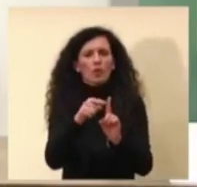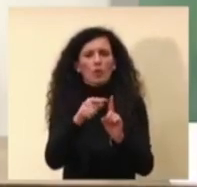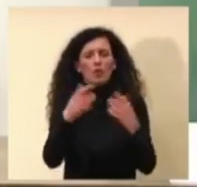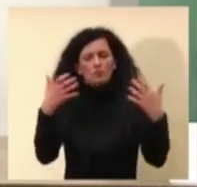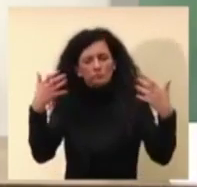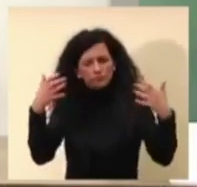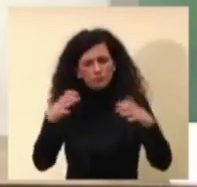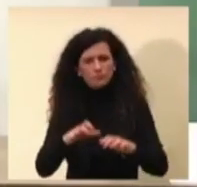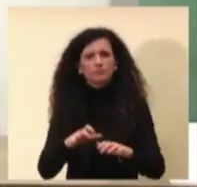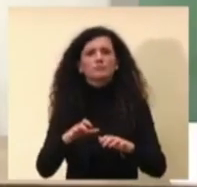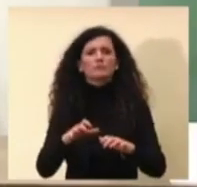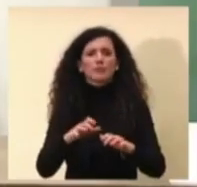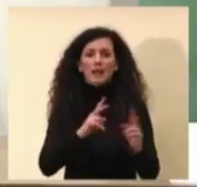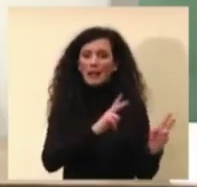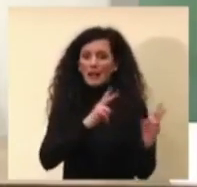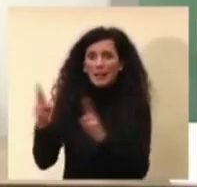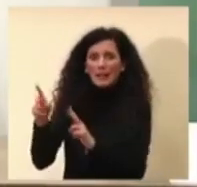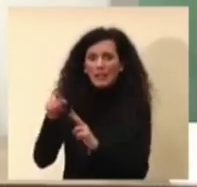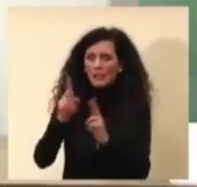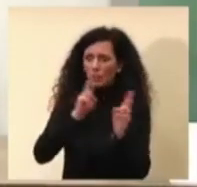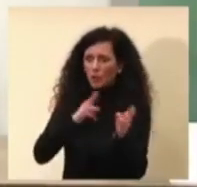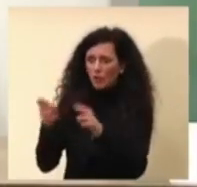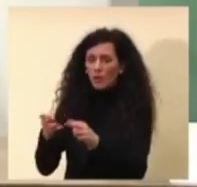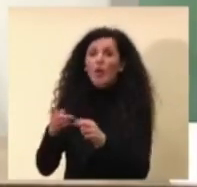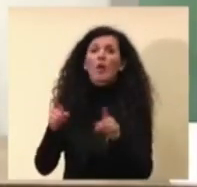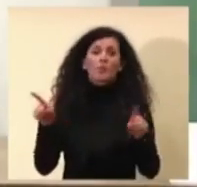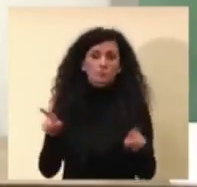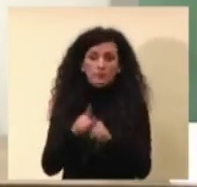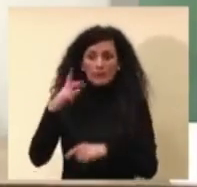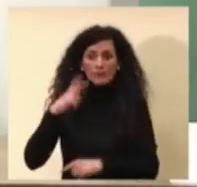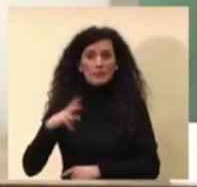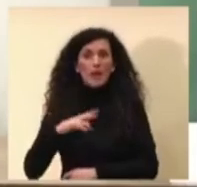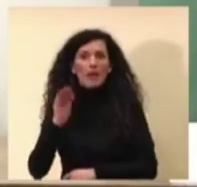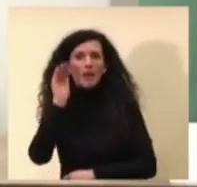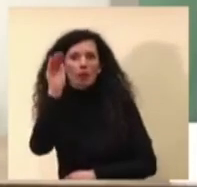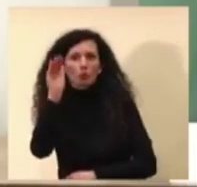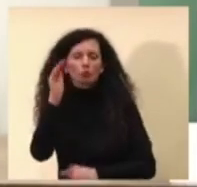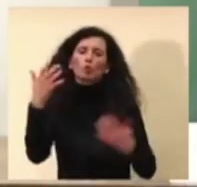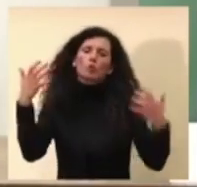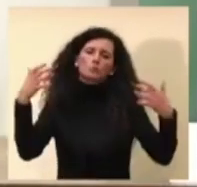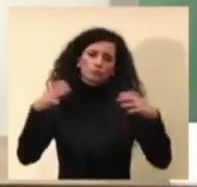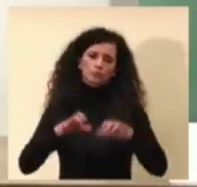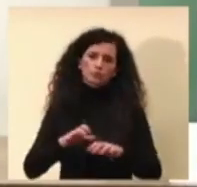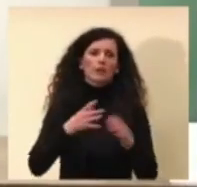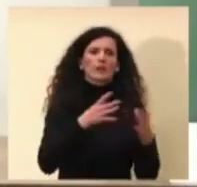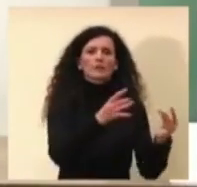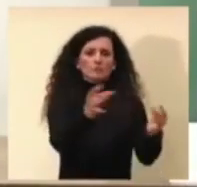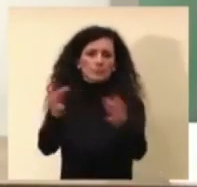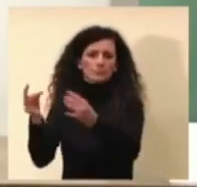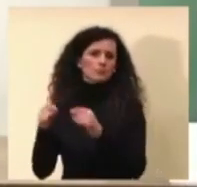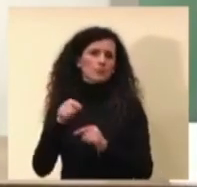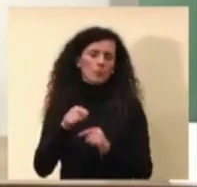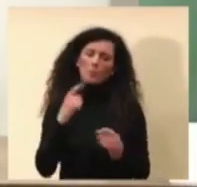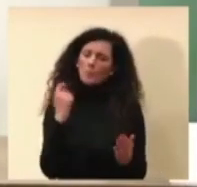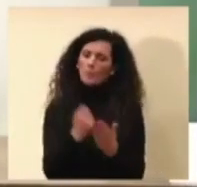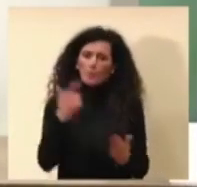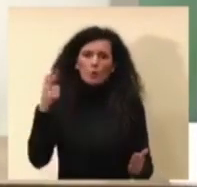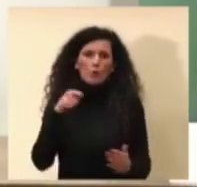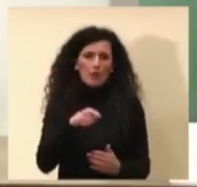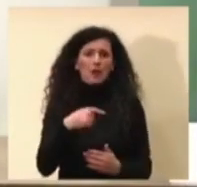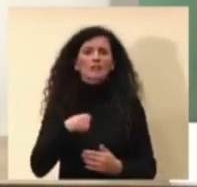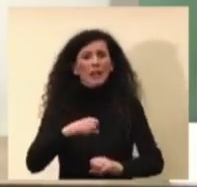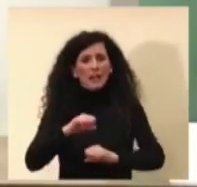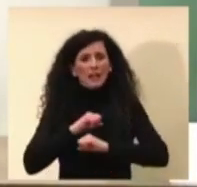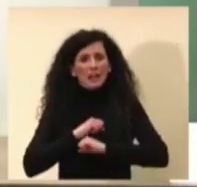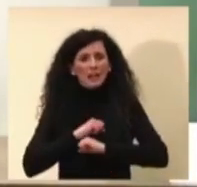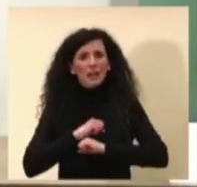vista clinico auspicabilmente nel futuro anche di ridurre significativamente la circolazione credo che il passaggio credo